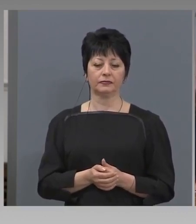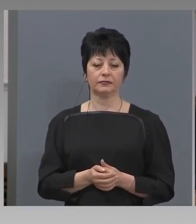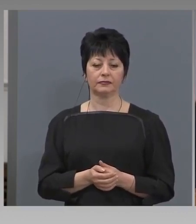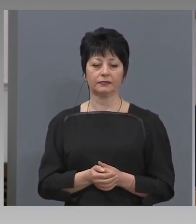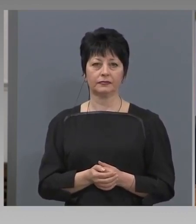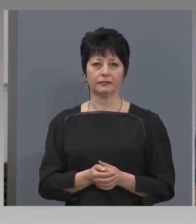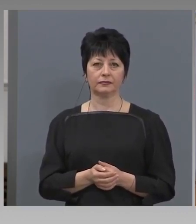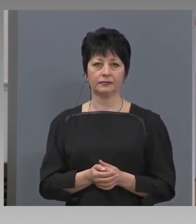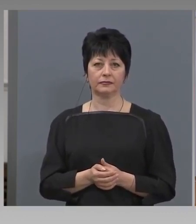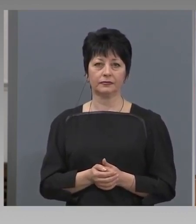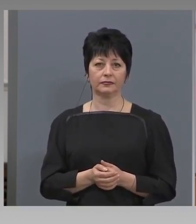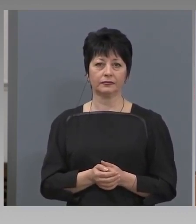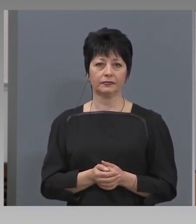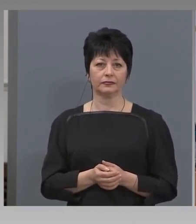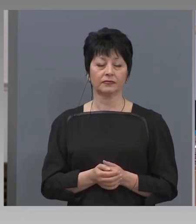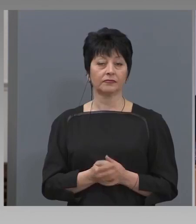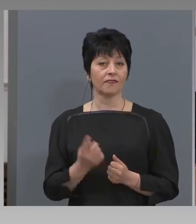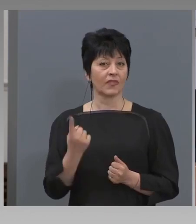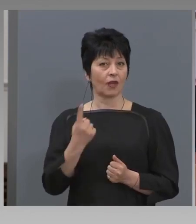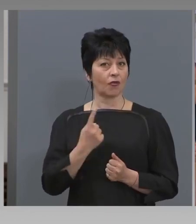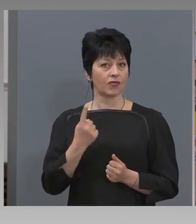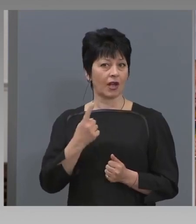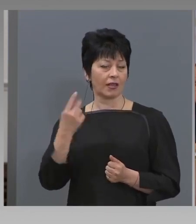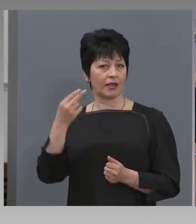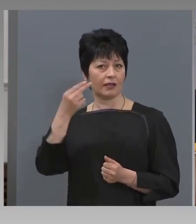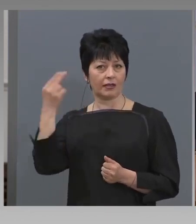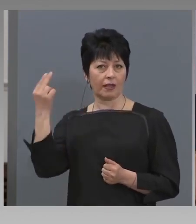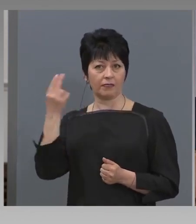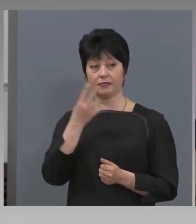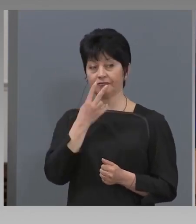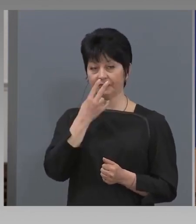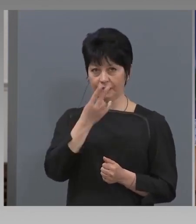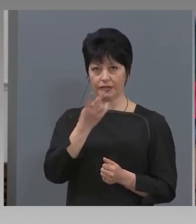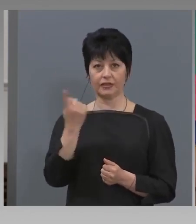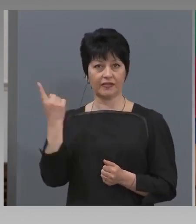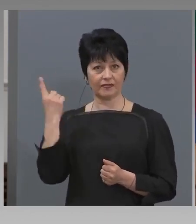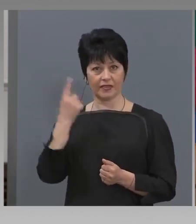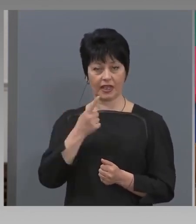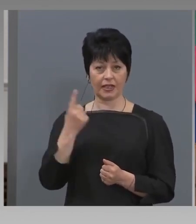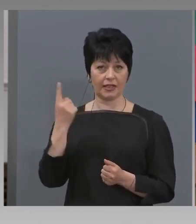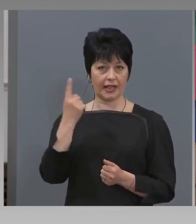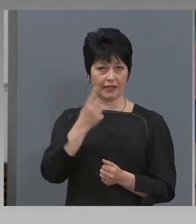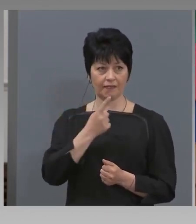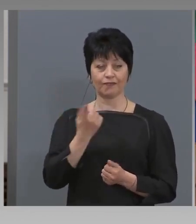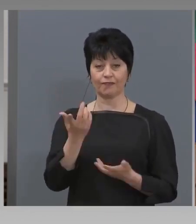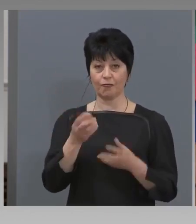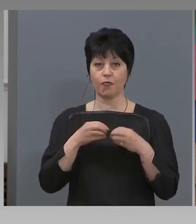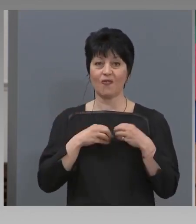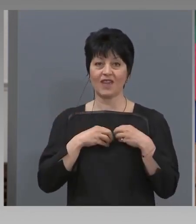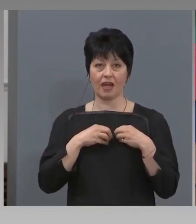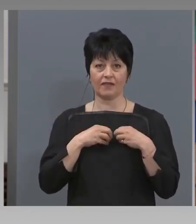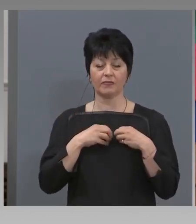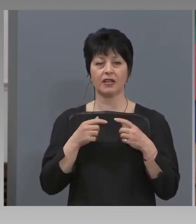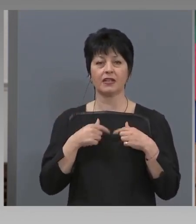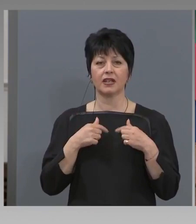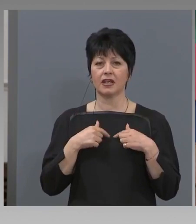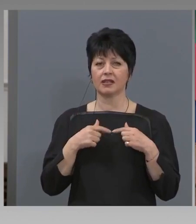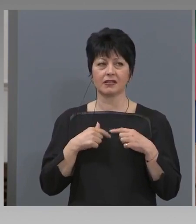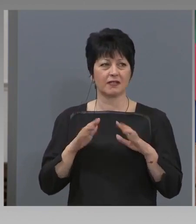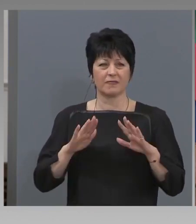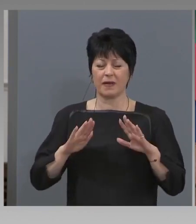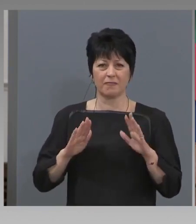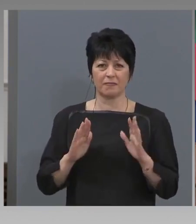Още на тема, виждате всеки ден, защото, повярвайте ми, ние искаме максимално бързо